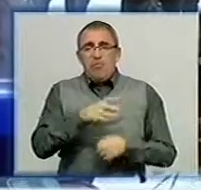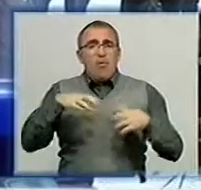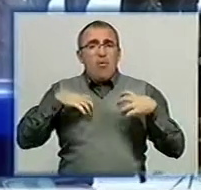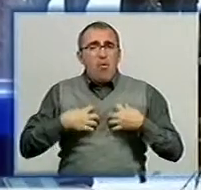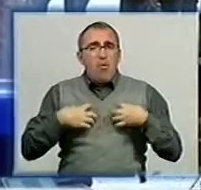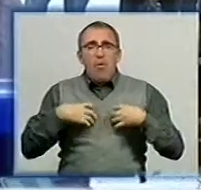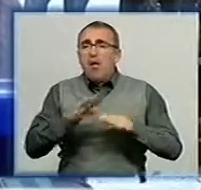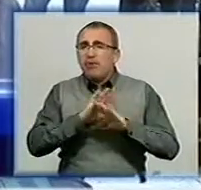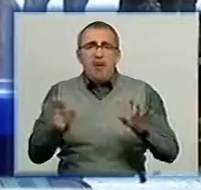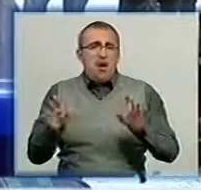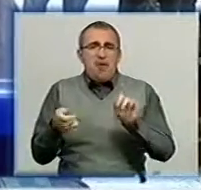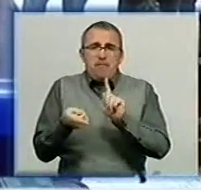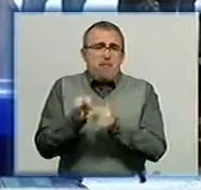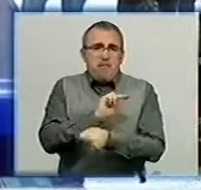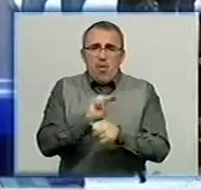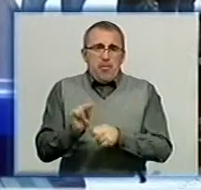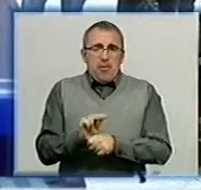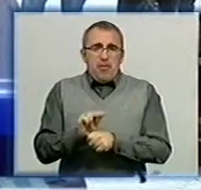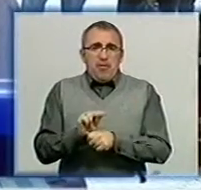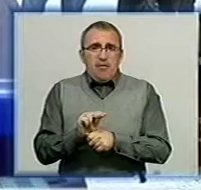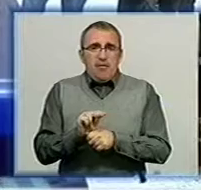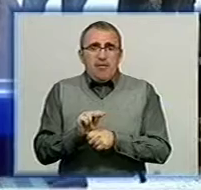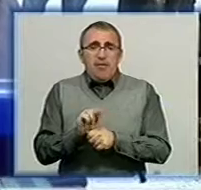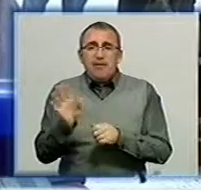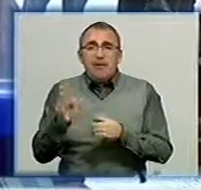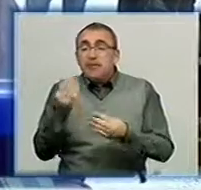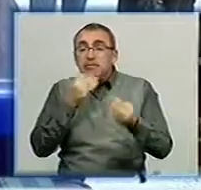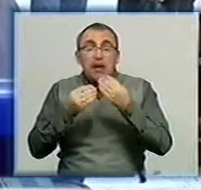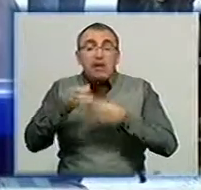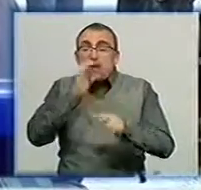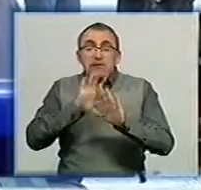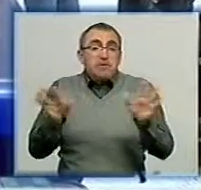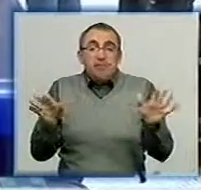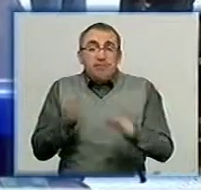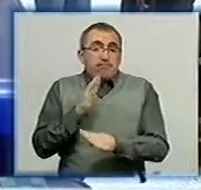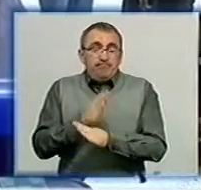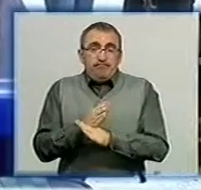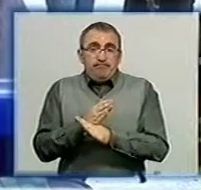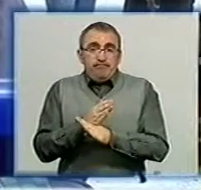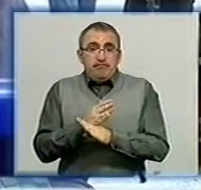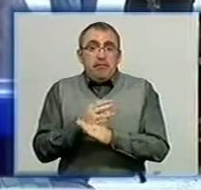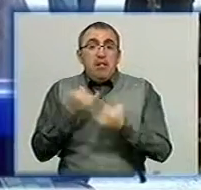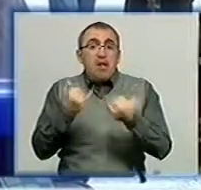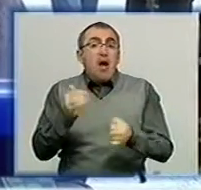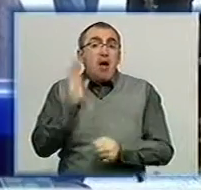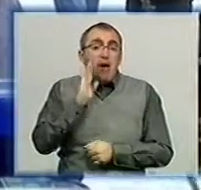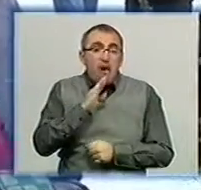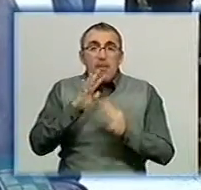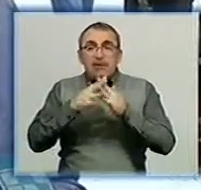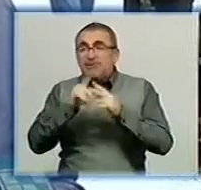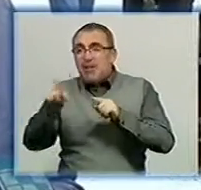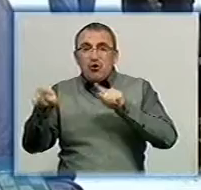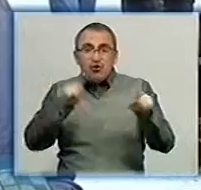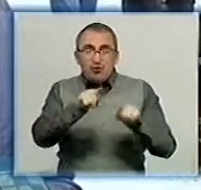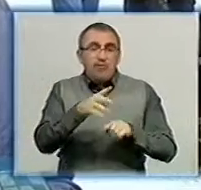непоправиме і не можна його, як кажуть, не заїсти, не запити. Для матері, для односельчан,